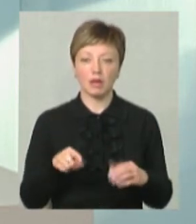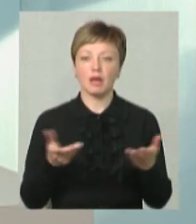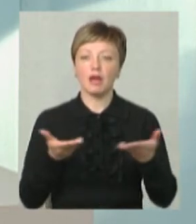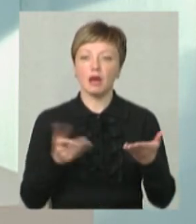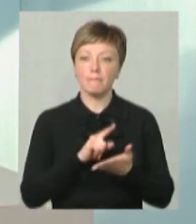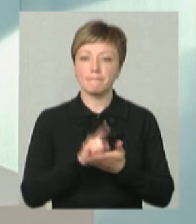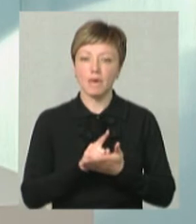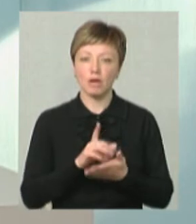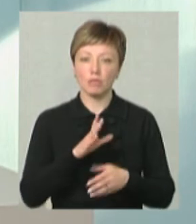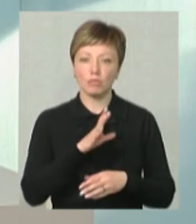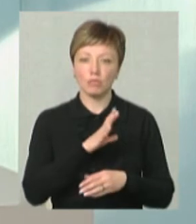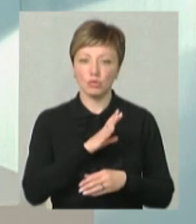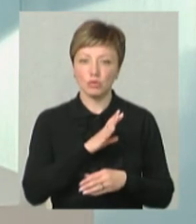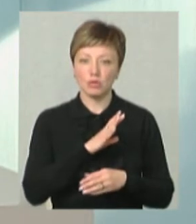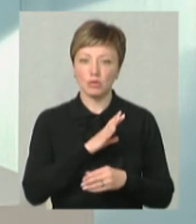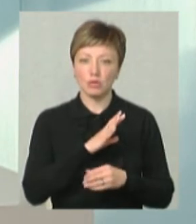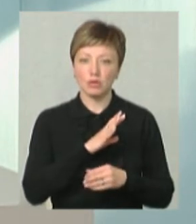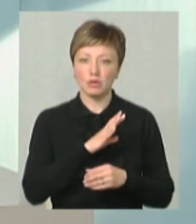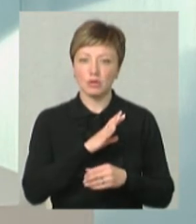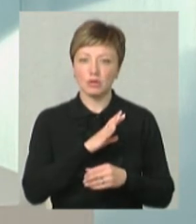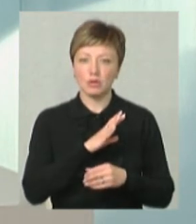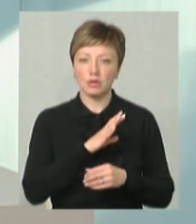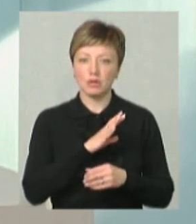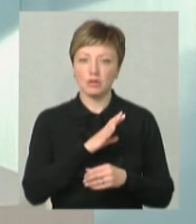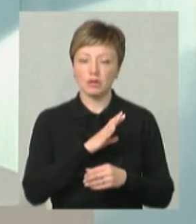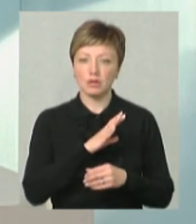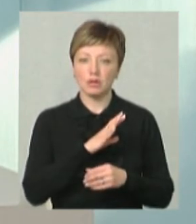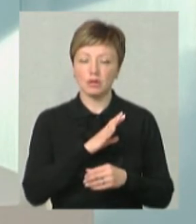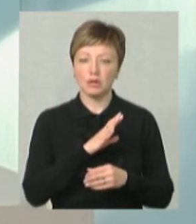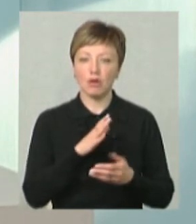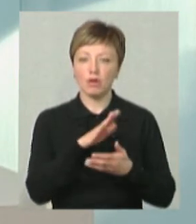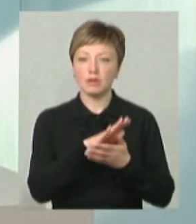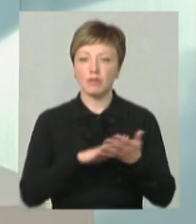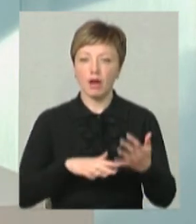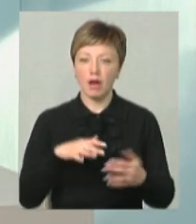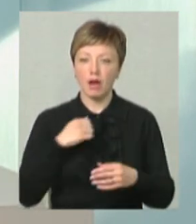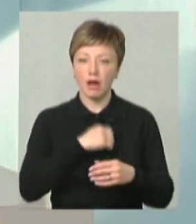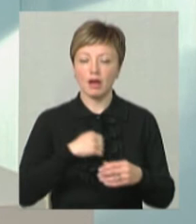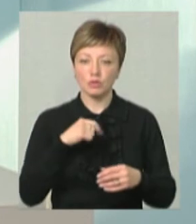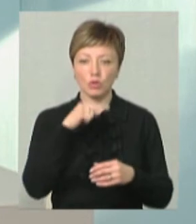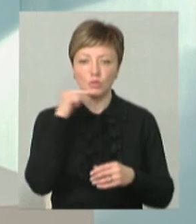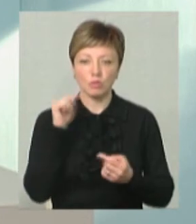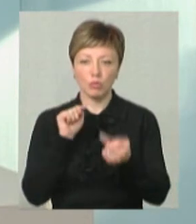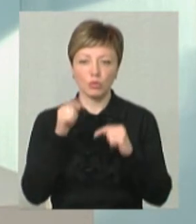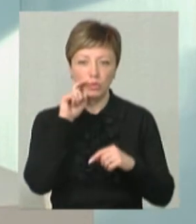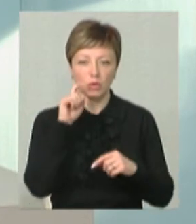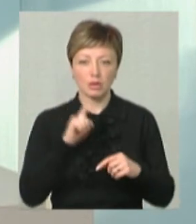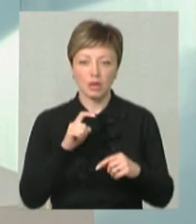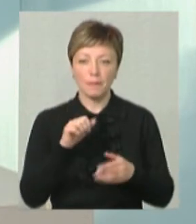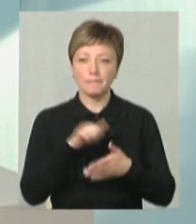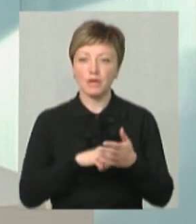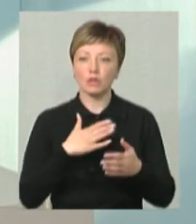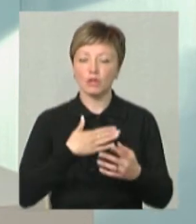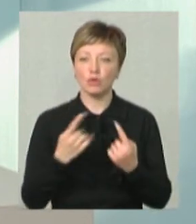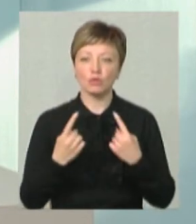який має бути плакат зараз, коли триває агресія Росії проти України. Приводом для нашої